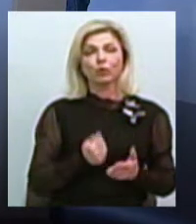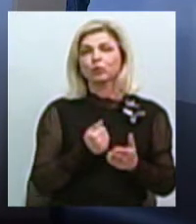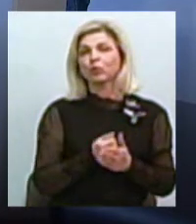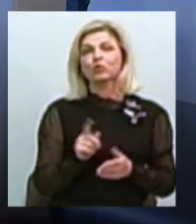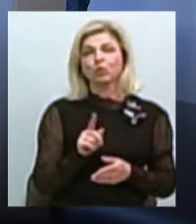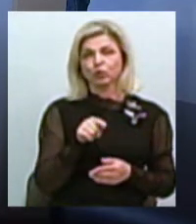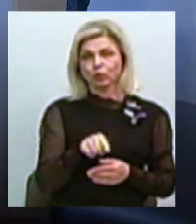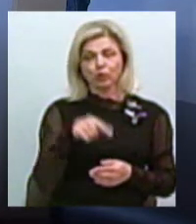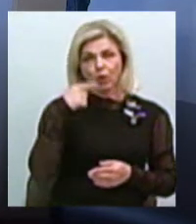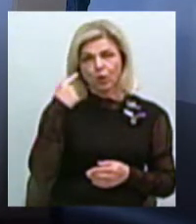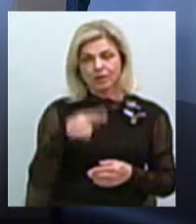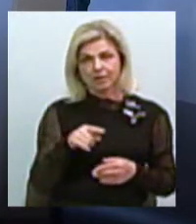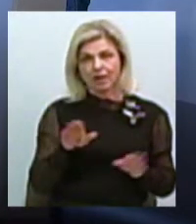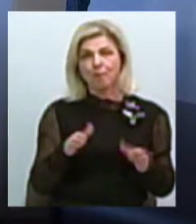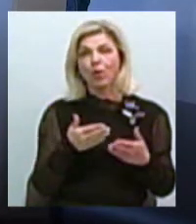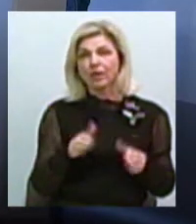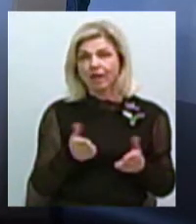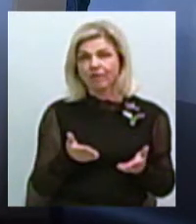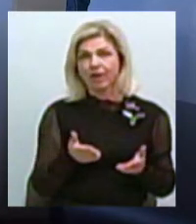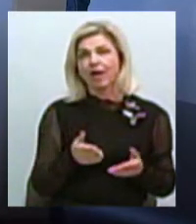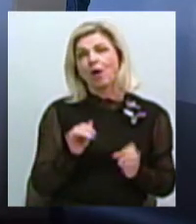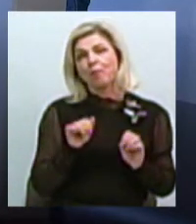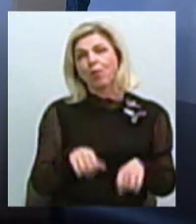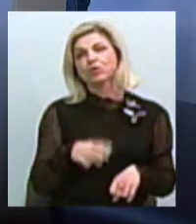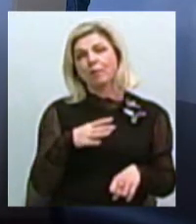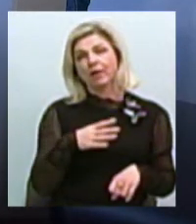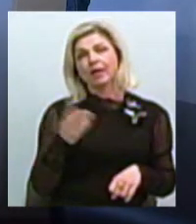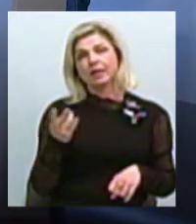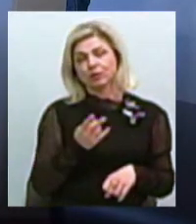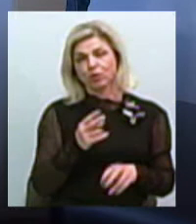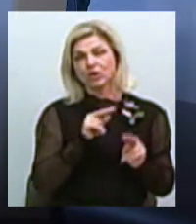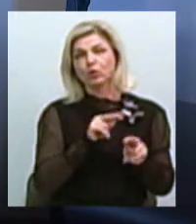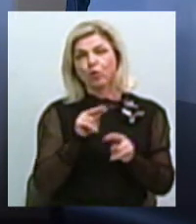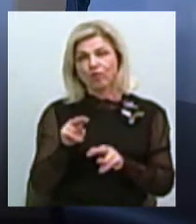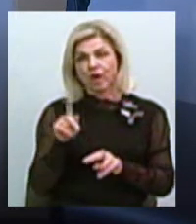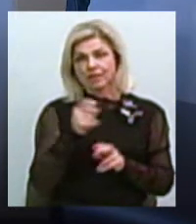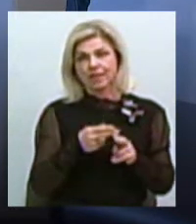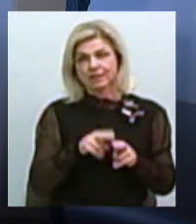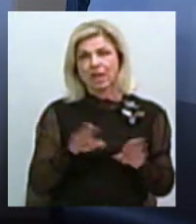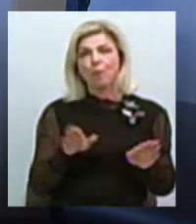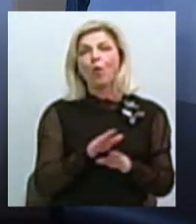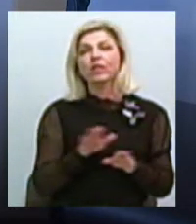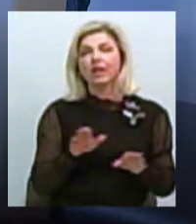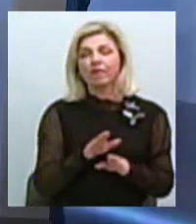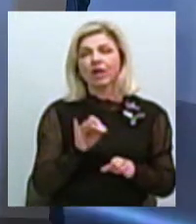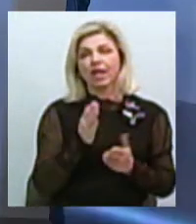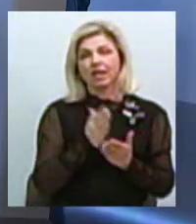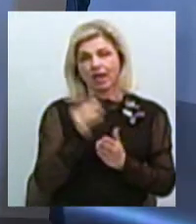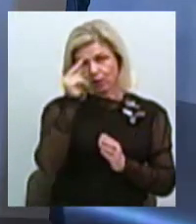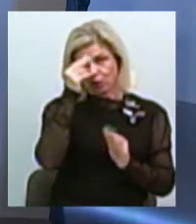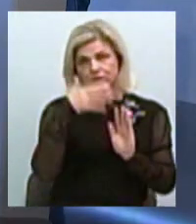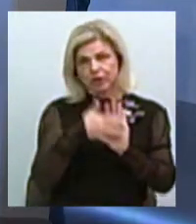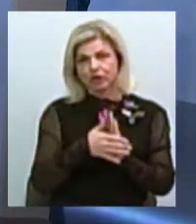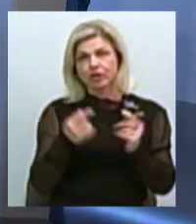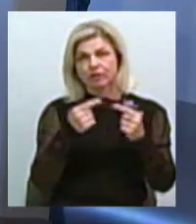Тут російські мотиви. Тобто, можливо, було б варто прослідкувати за цим матемам. Тим більше є дослідження відповідні,